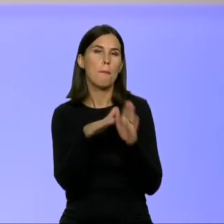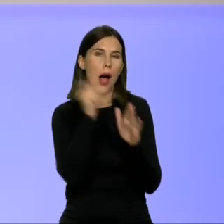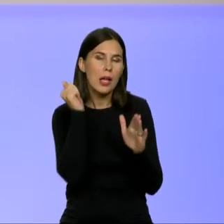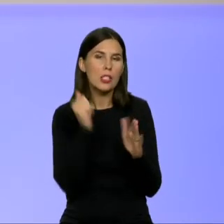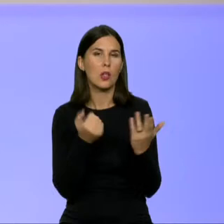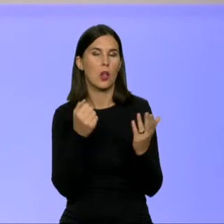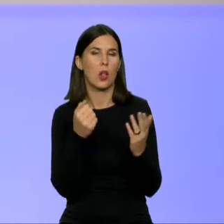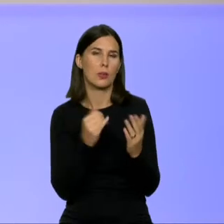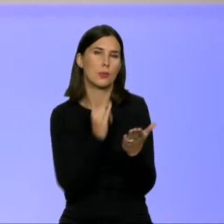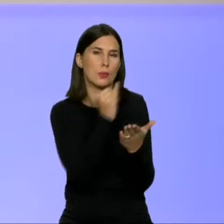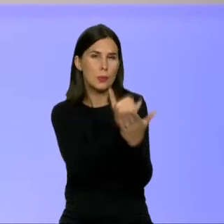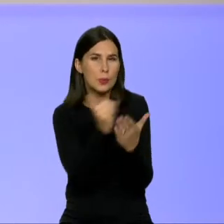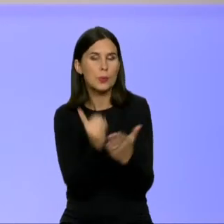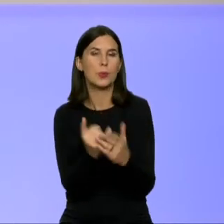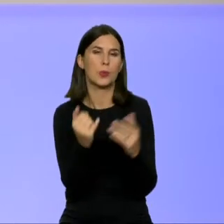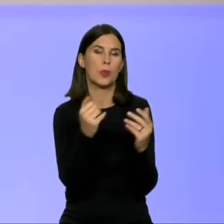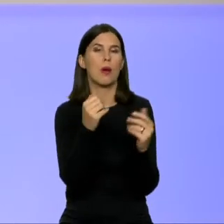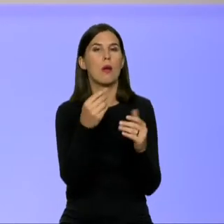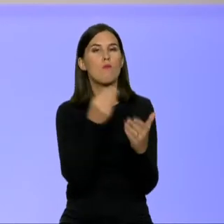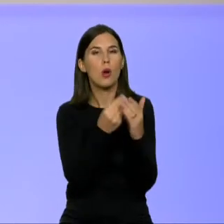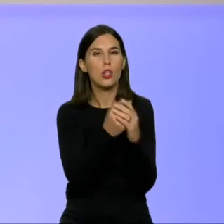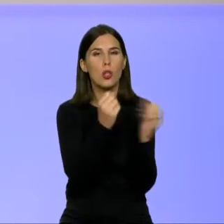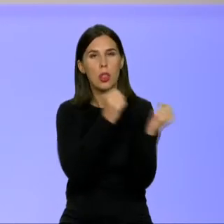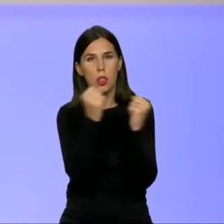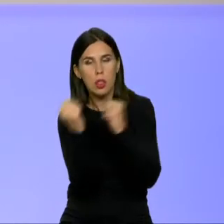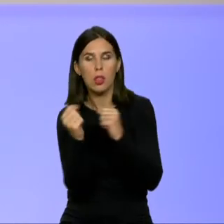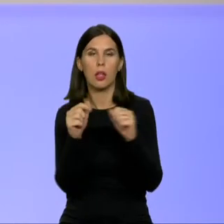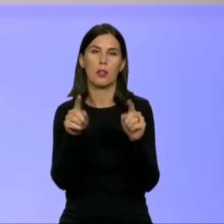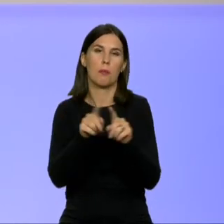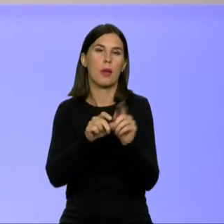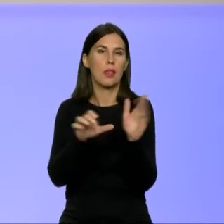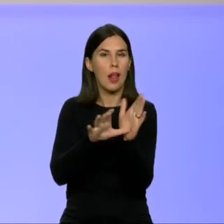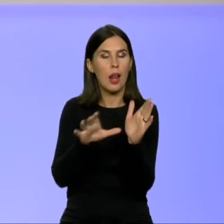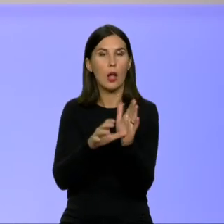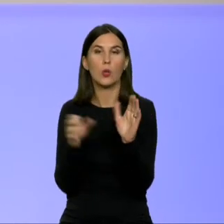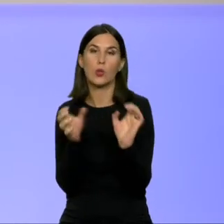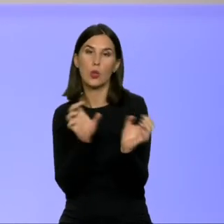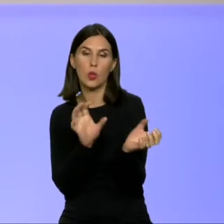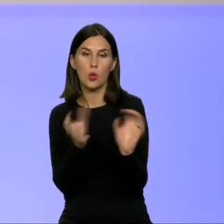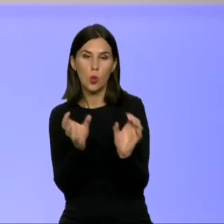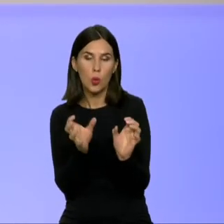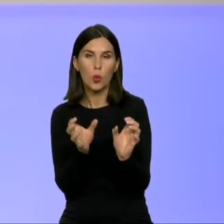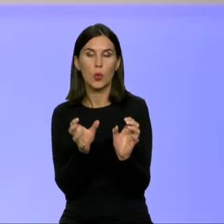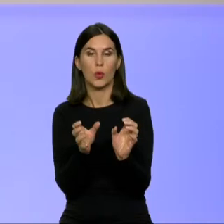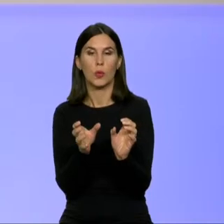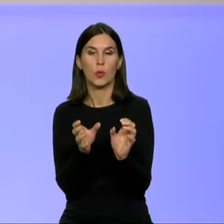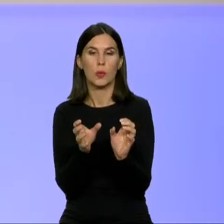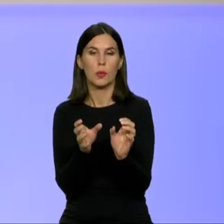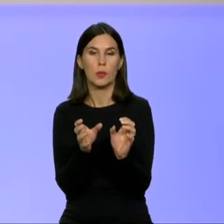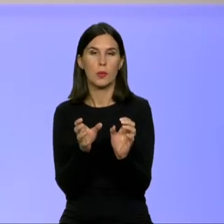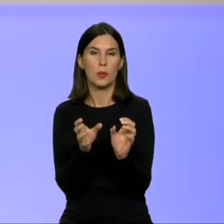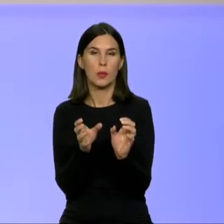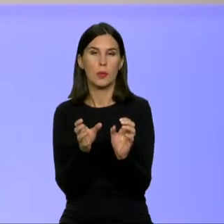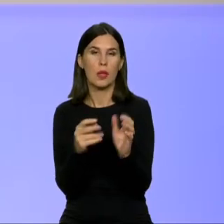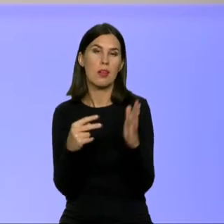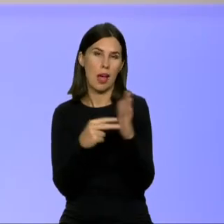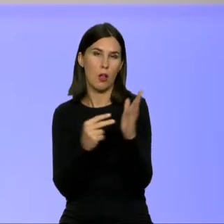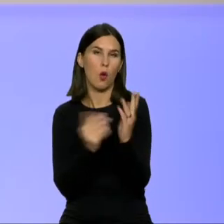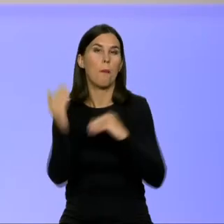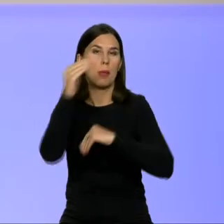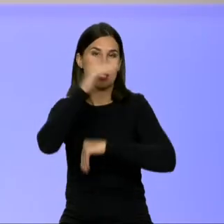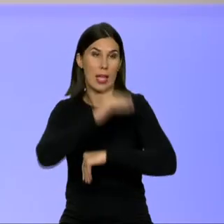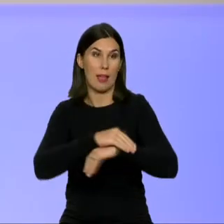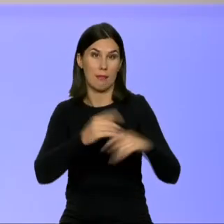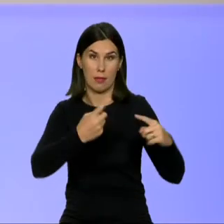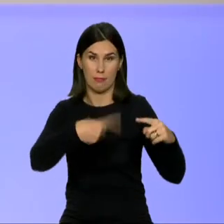investicijoms ir elektros ir dujų, na, matysim kaip čia viskas susidėlios, bet kainos kompensavimas.